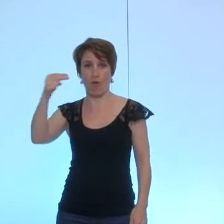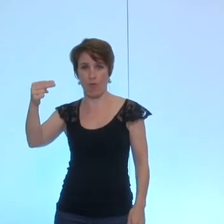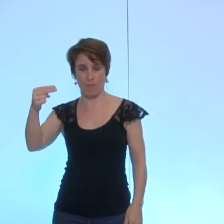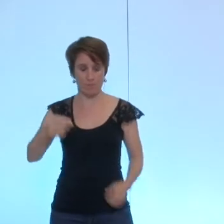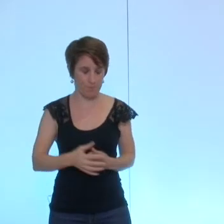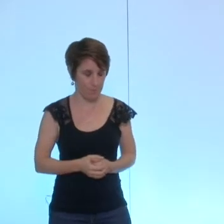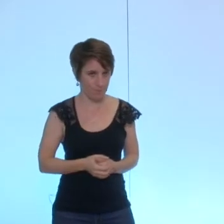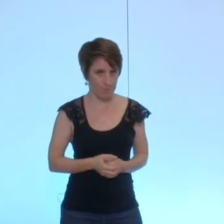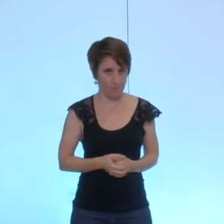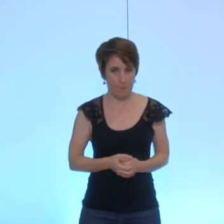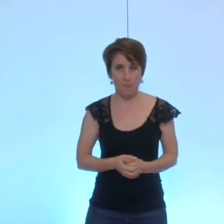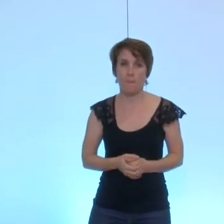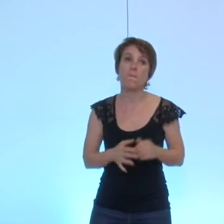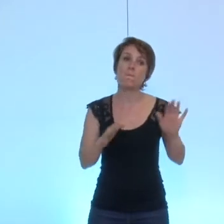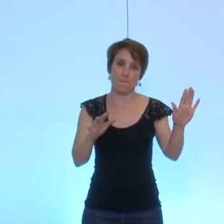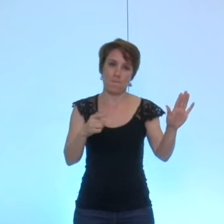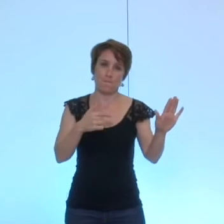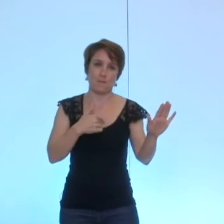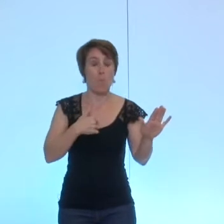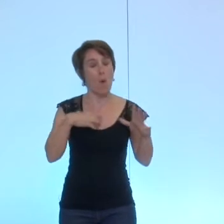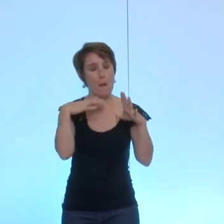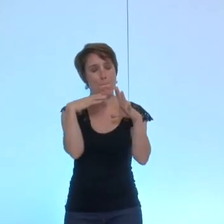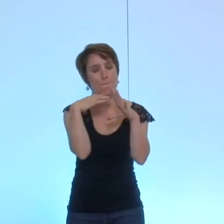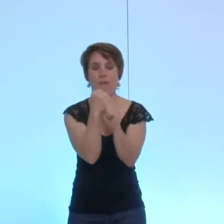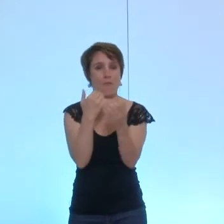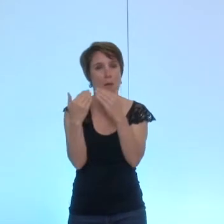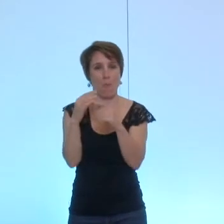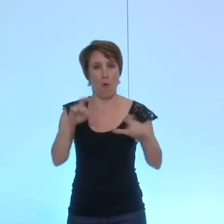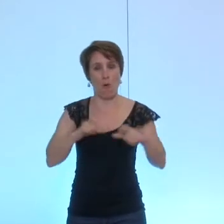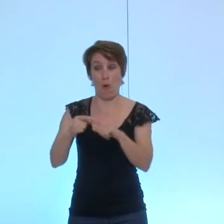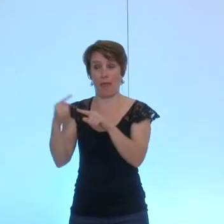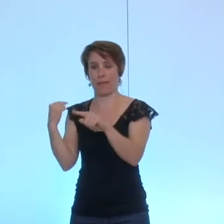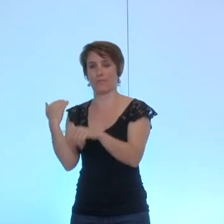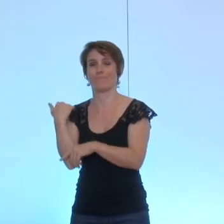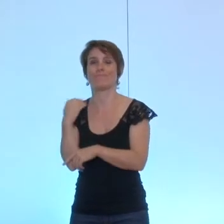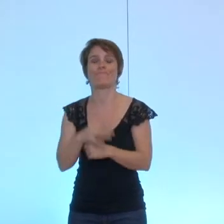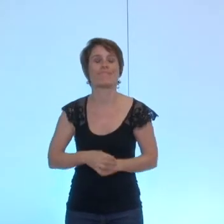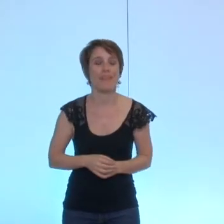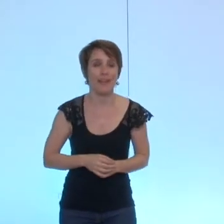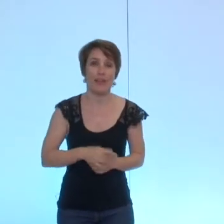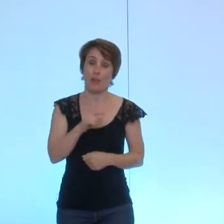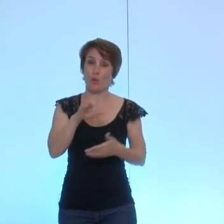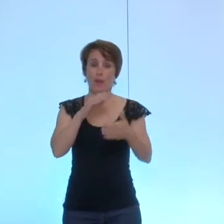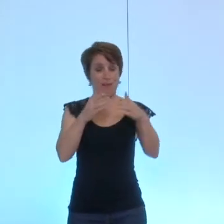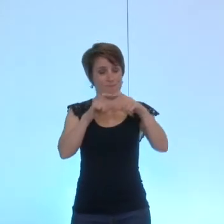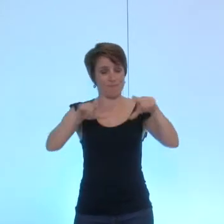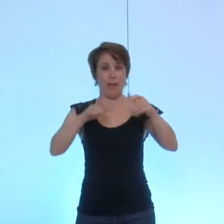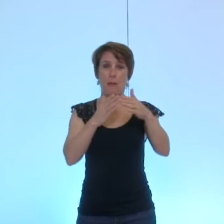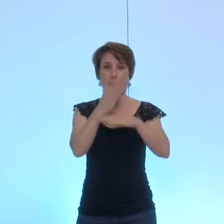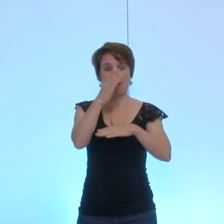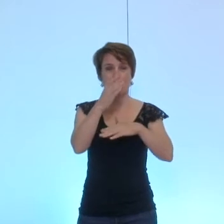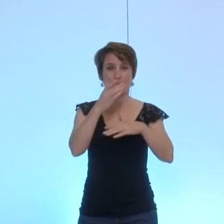je vais vraiment être beaucoup plus brève que mon collègue alors ce dispositif mis en place en 2011 par les élus de la